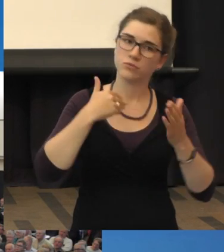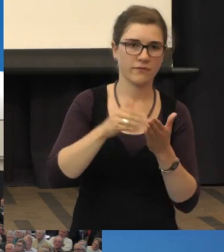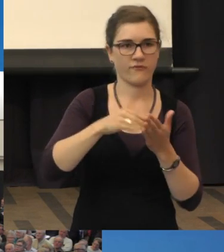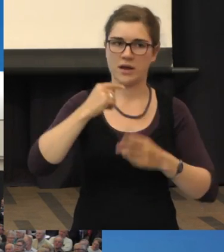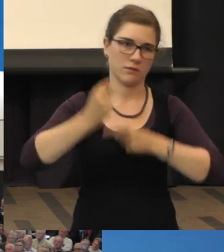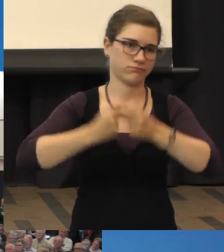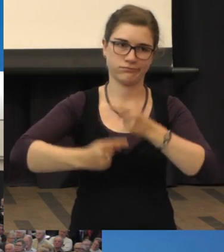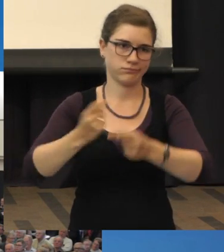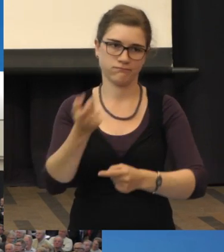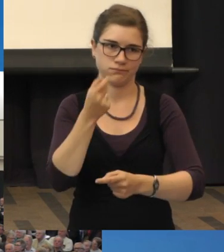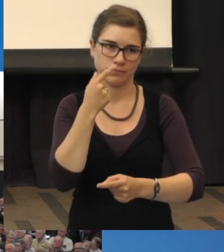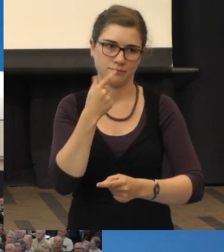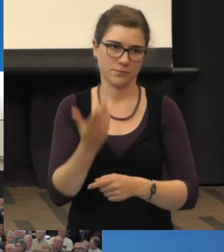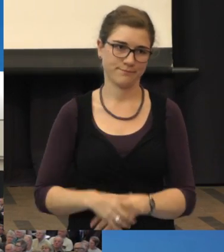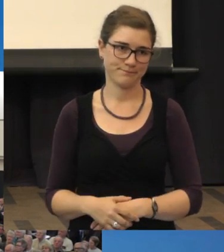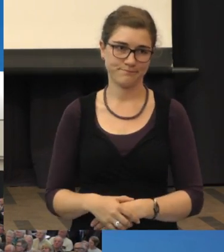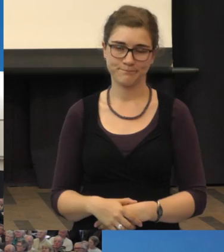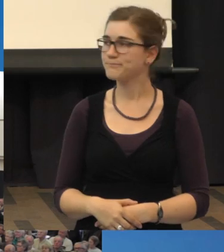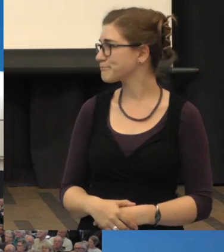Die nächste Frage hier drüben.